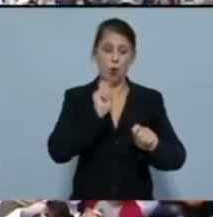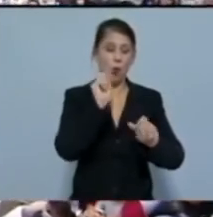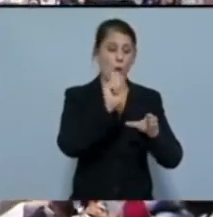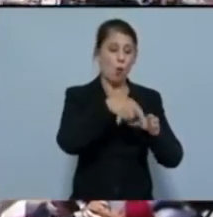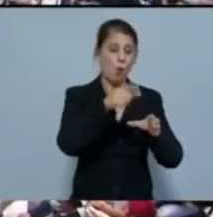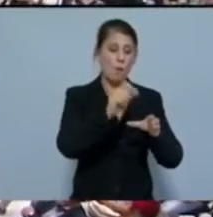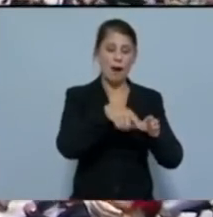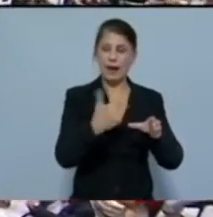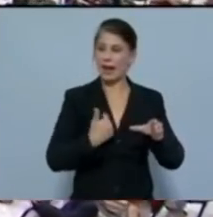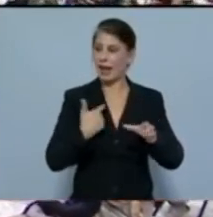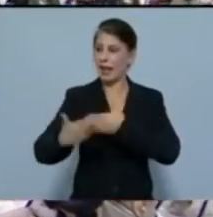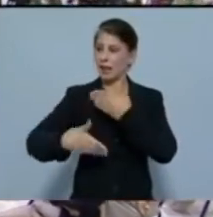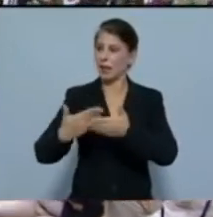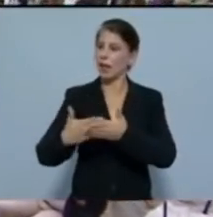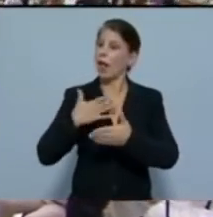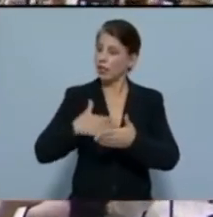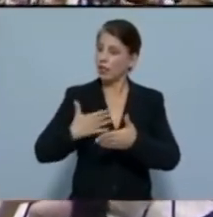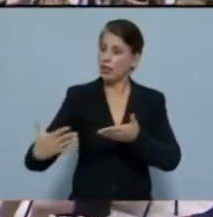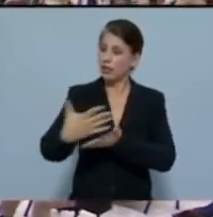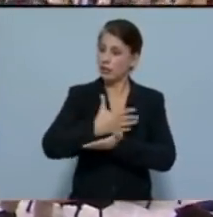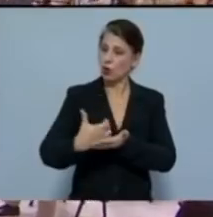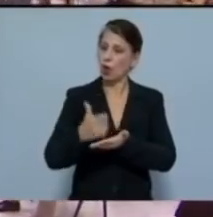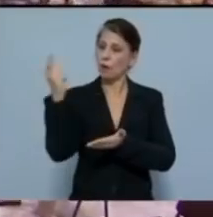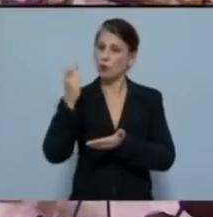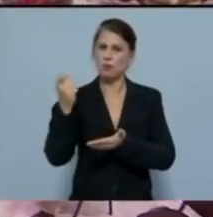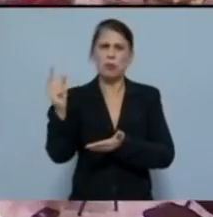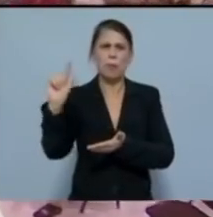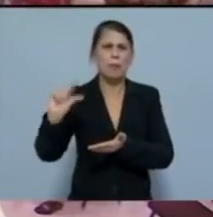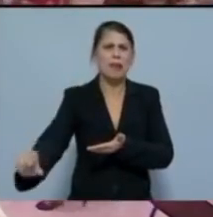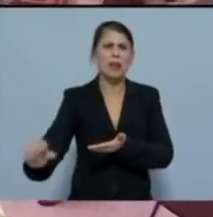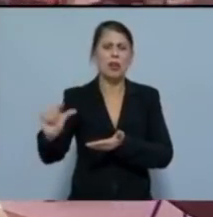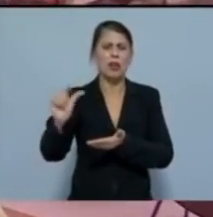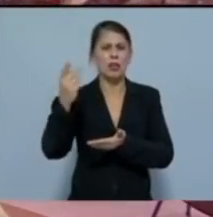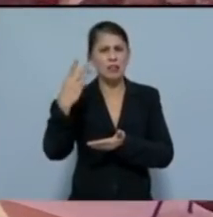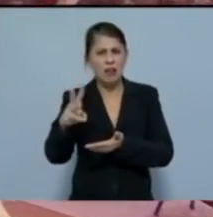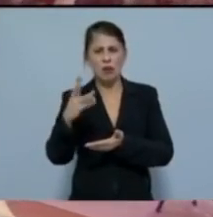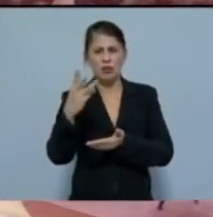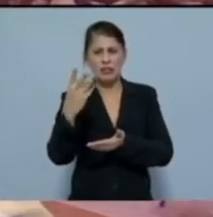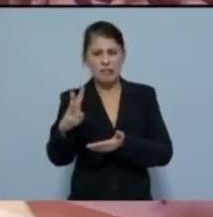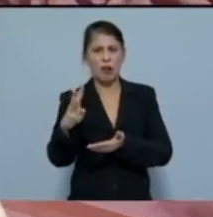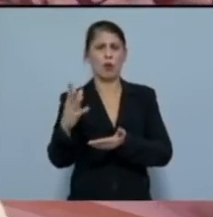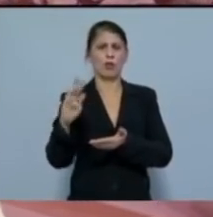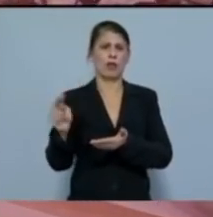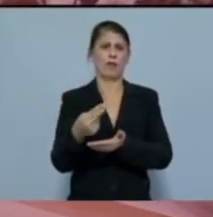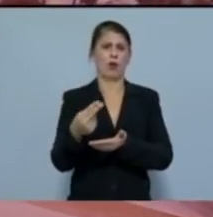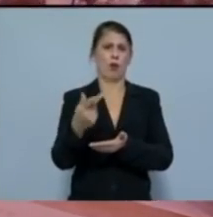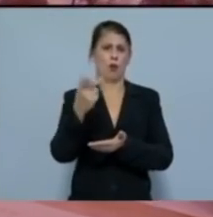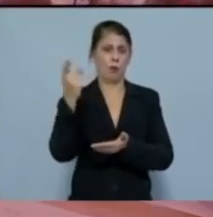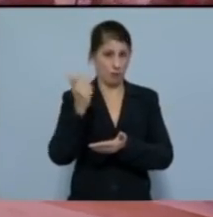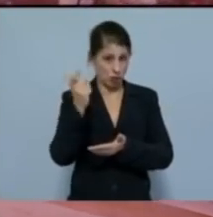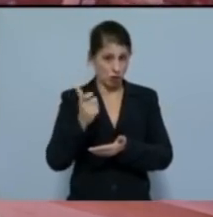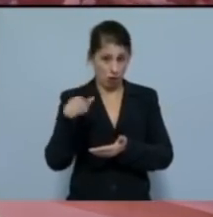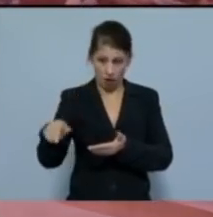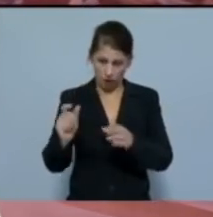καλώντας τους να αποταμιεύουν εισφορές από τους μισθούς πείνας των 400 ευρώ για να τις